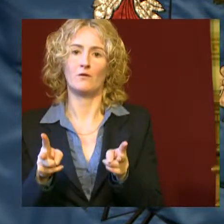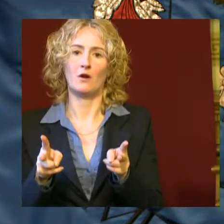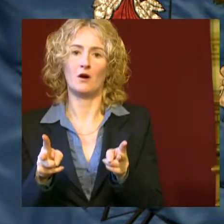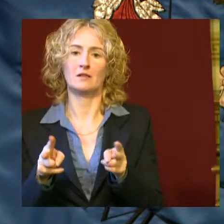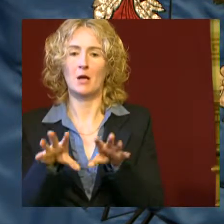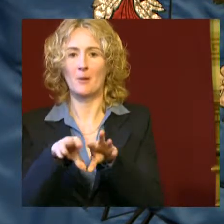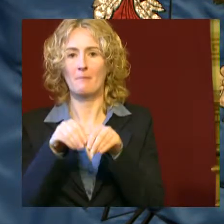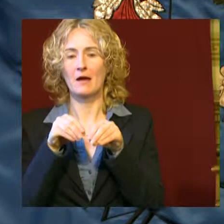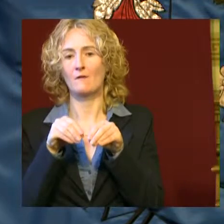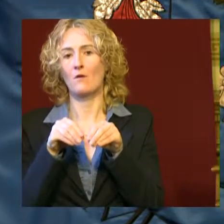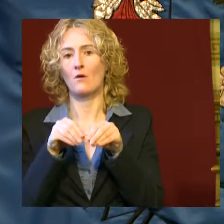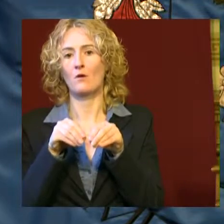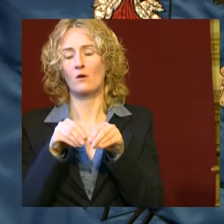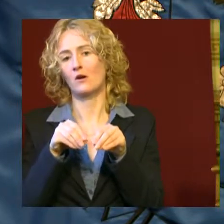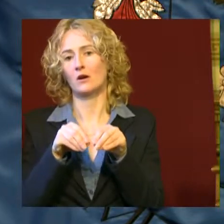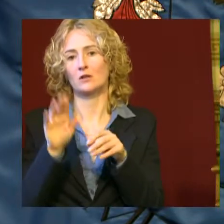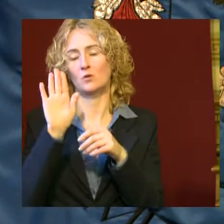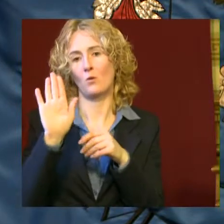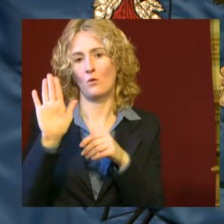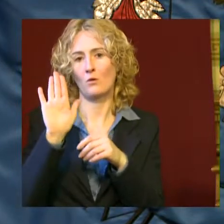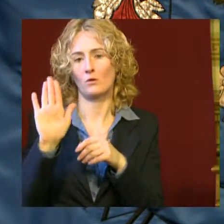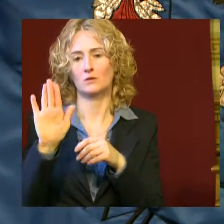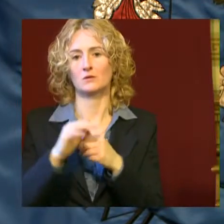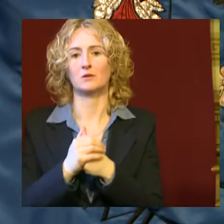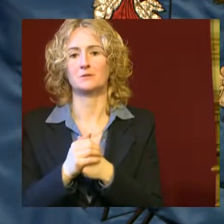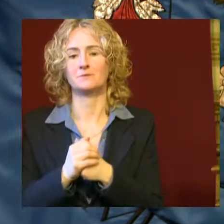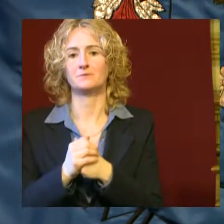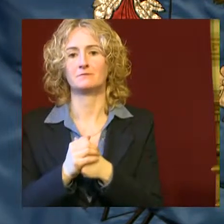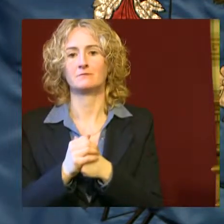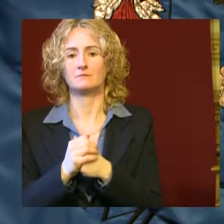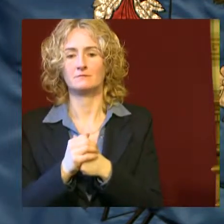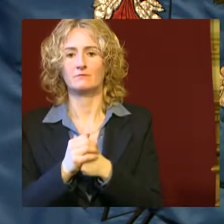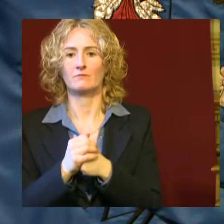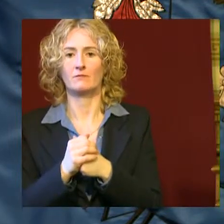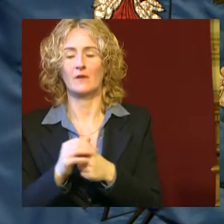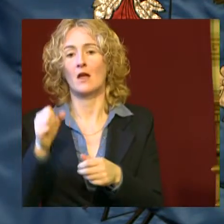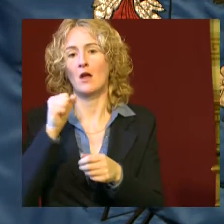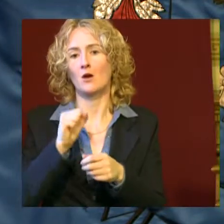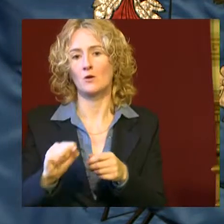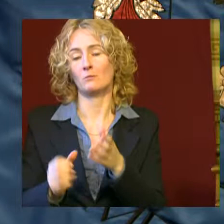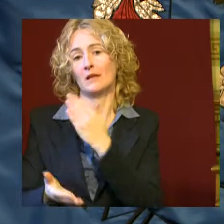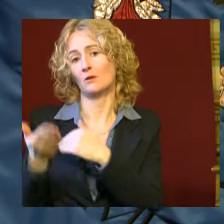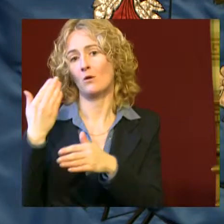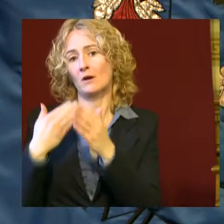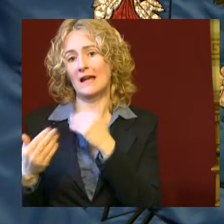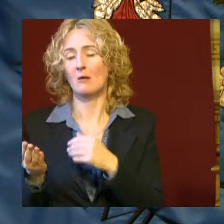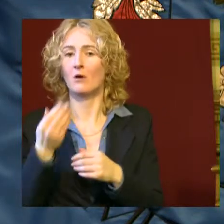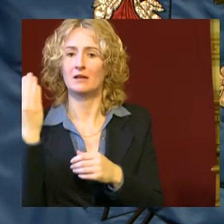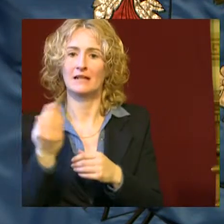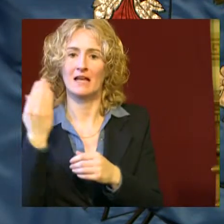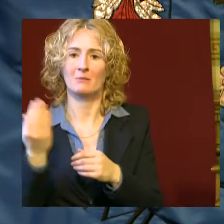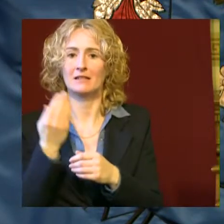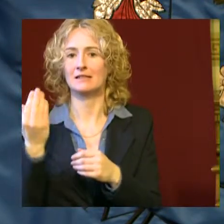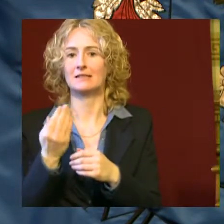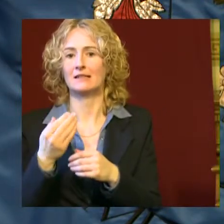is. Nem zárta ki akár pénzbeli segítségnyújtás lehetőségét sem. A politikus problémaként vázolta a Béla-Cigány